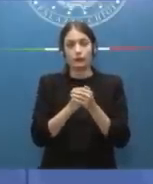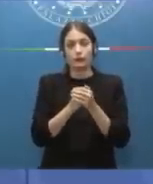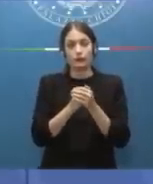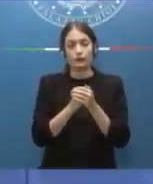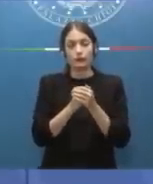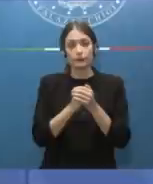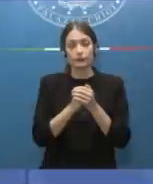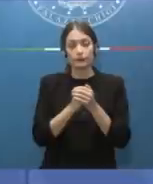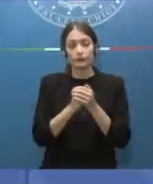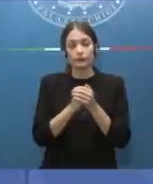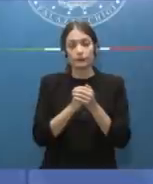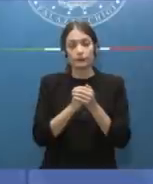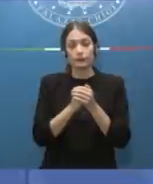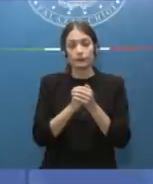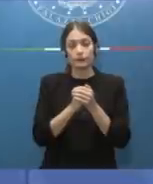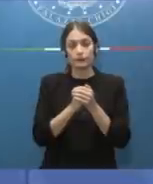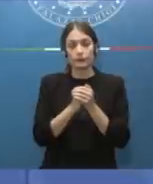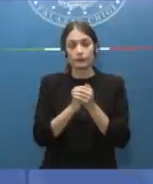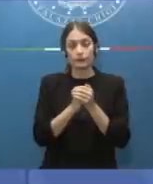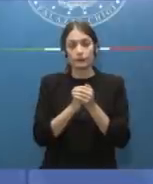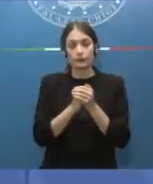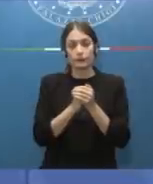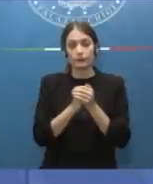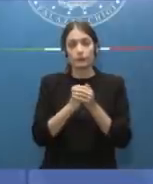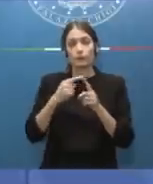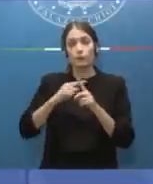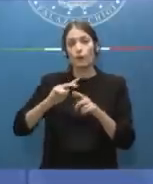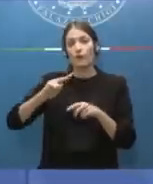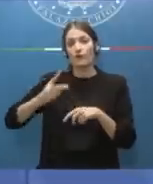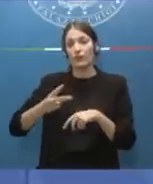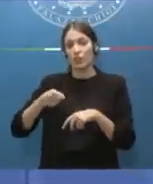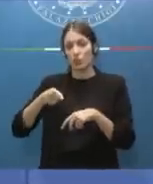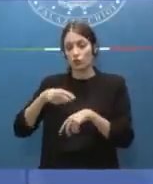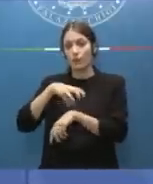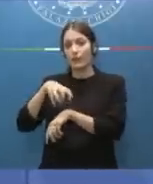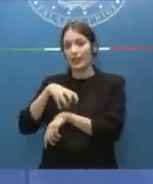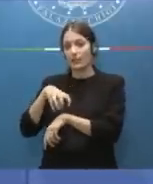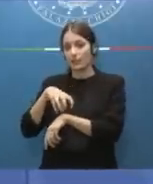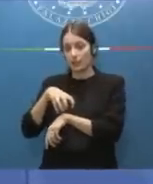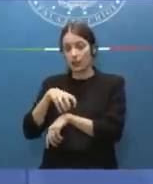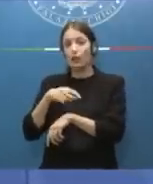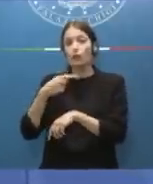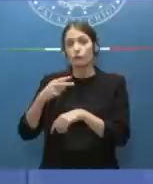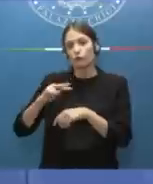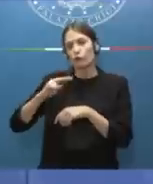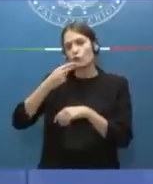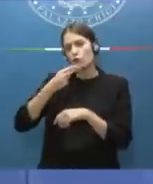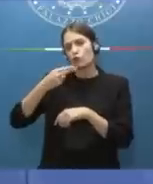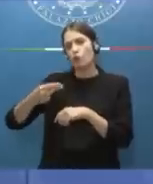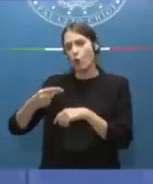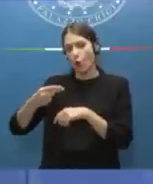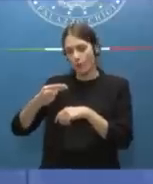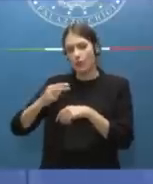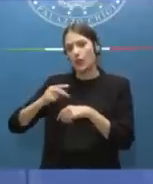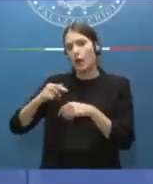viceministri, che poi saranno nominati in un secondo momento,